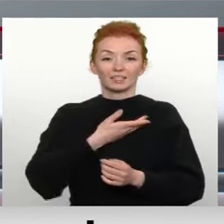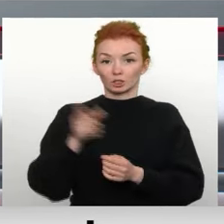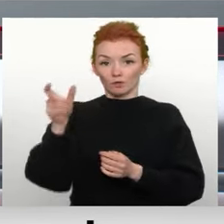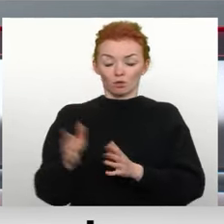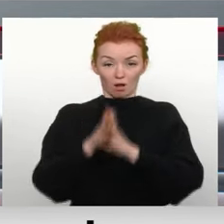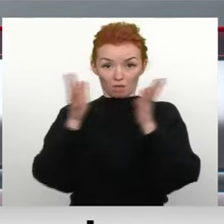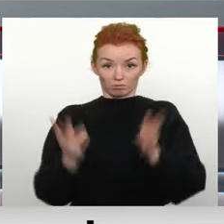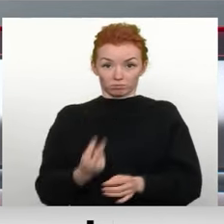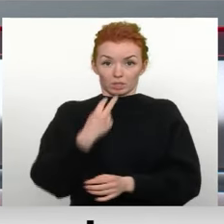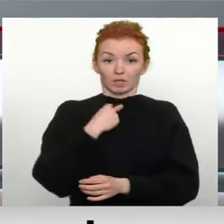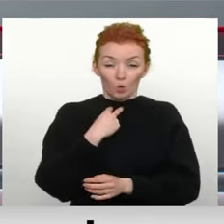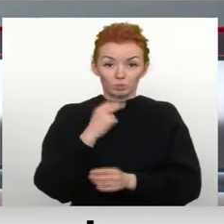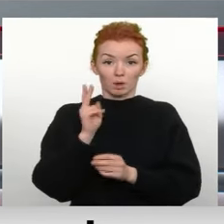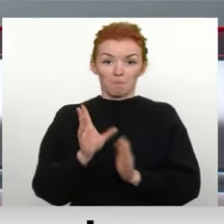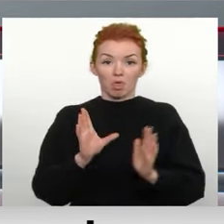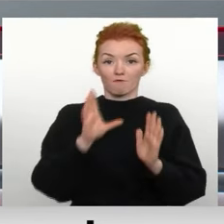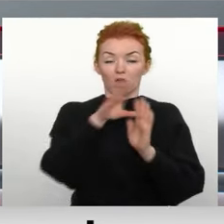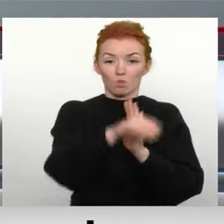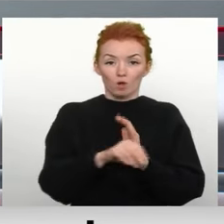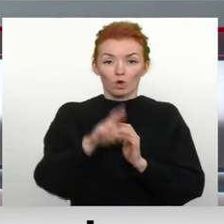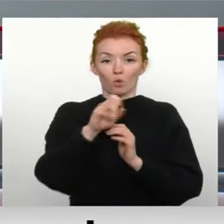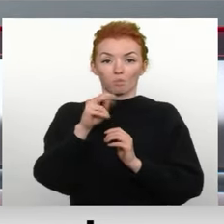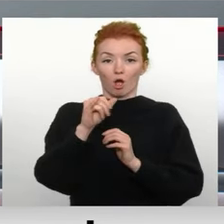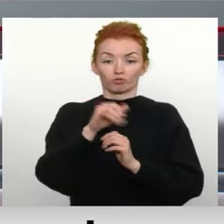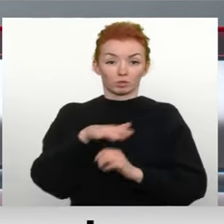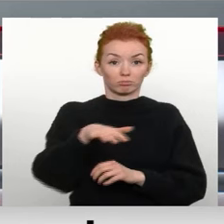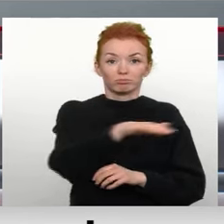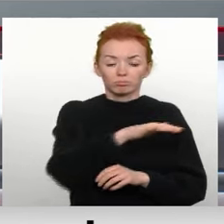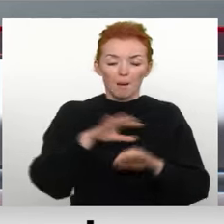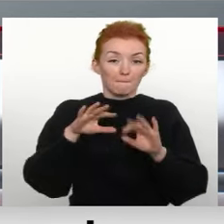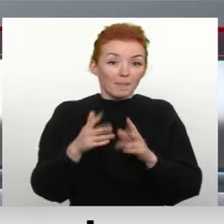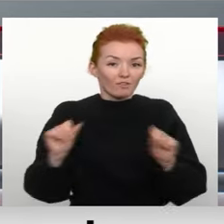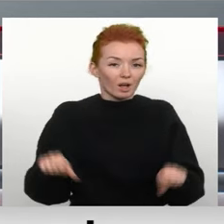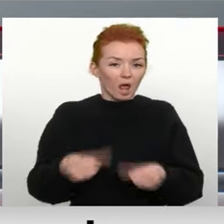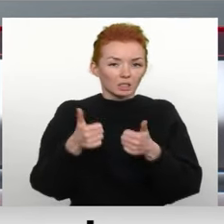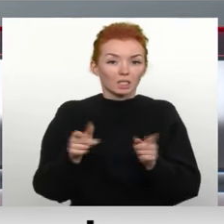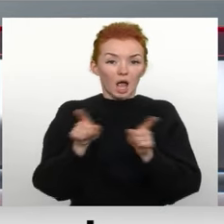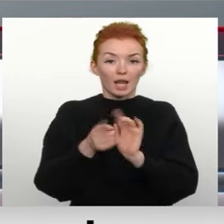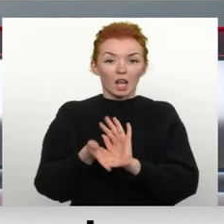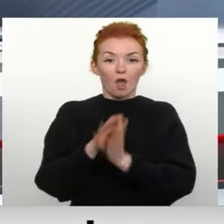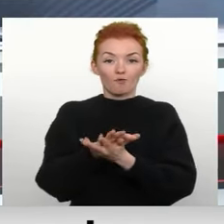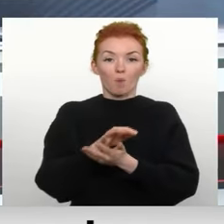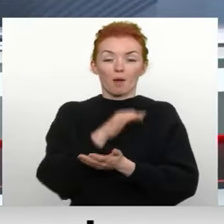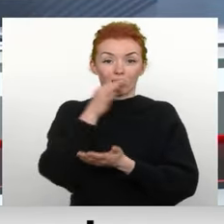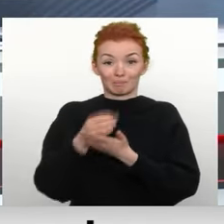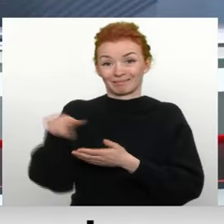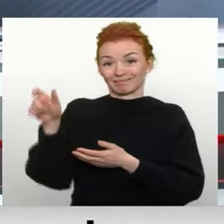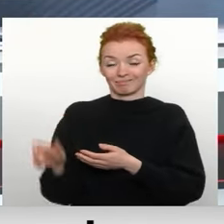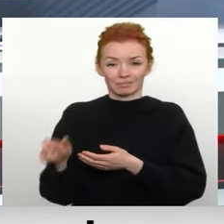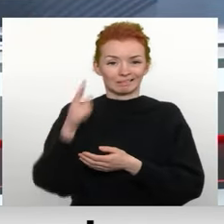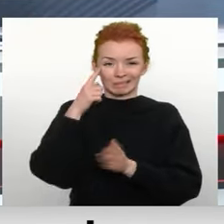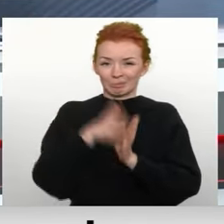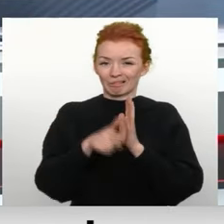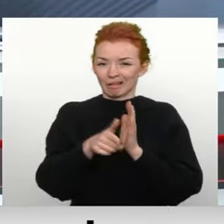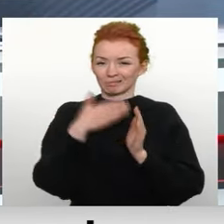pārsteigumu tika pievienoti Ropažu novadam. Bet tai pašā laikā arī reformas autors saprotot, ka īsti labi tas